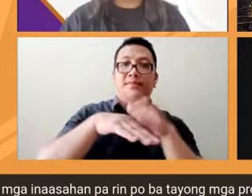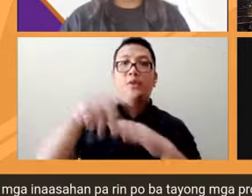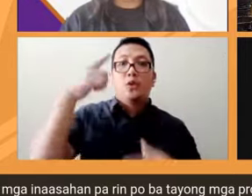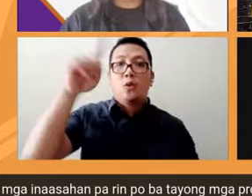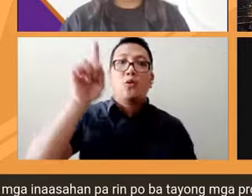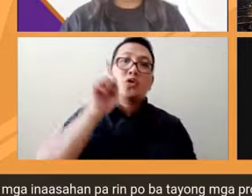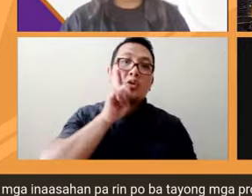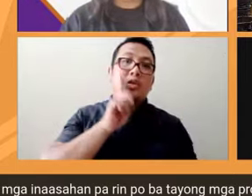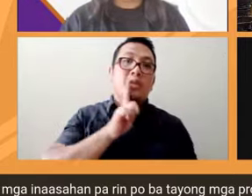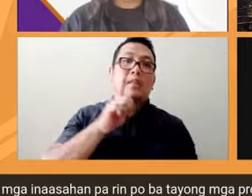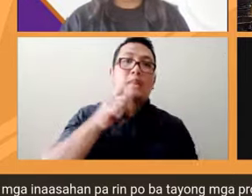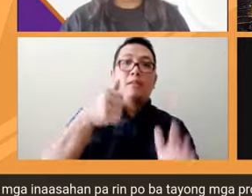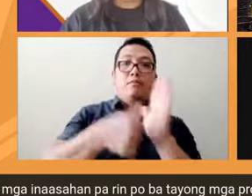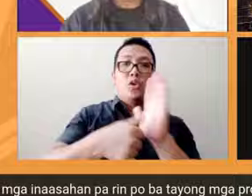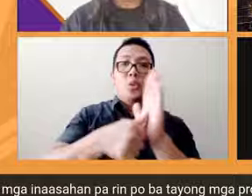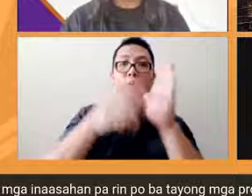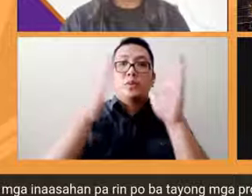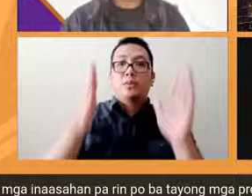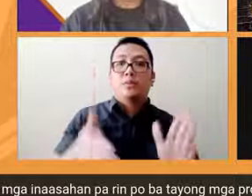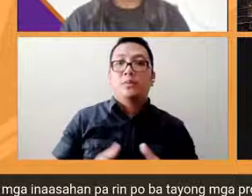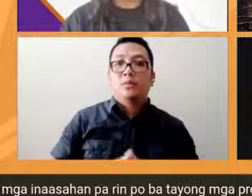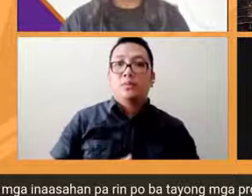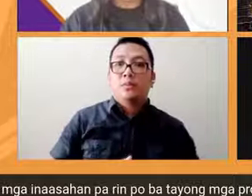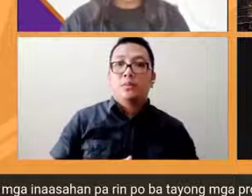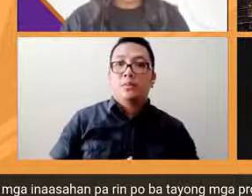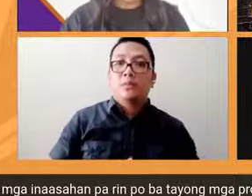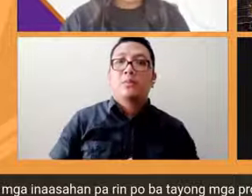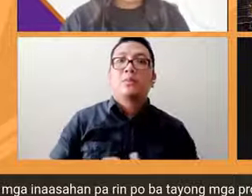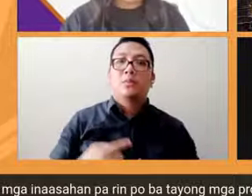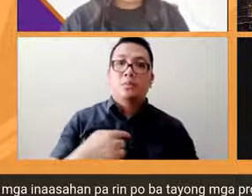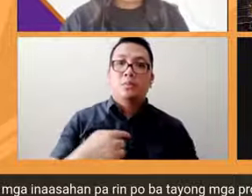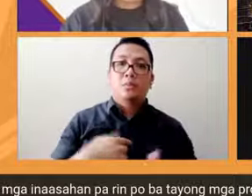I'm hoping